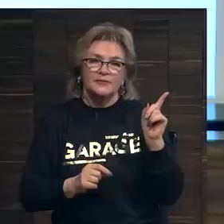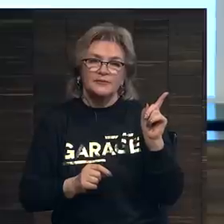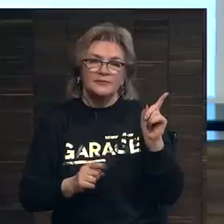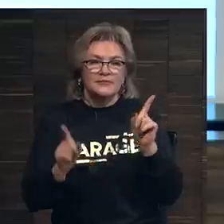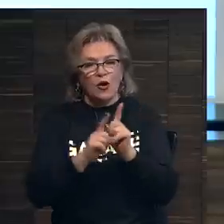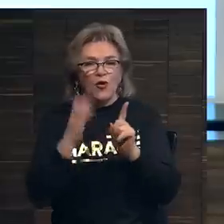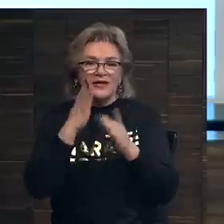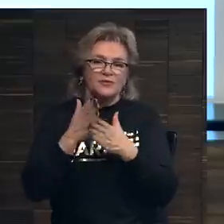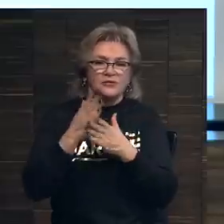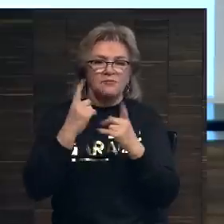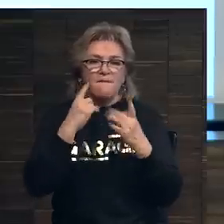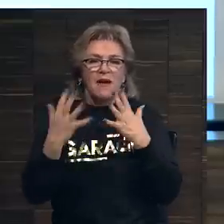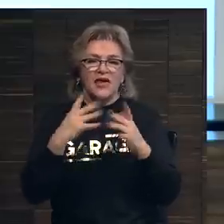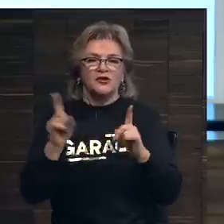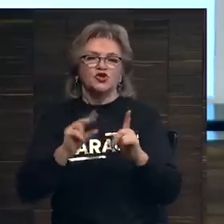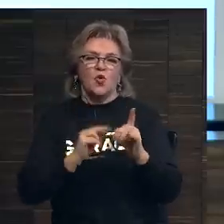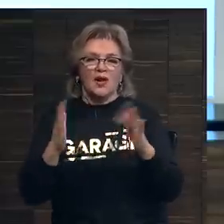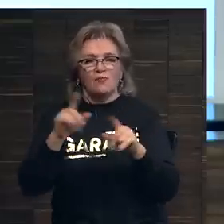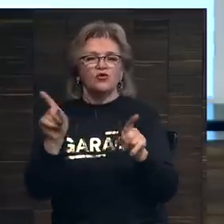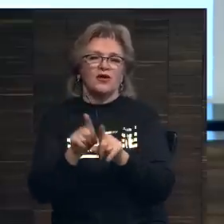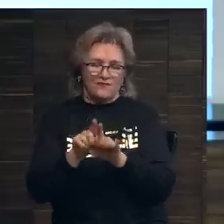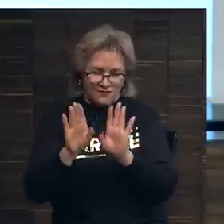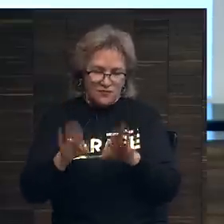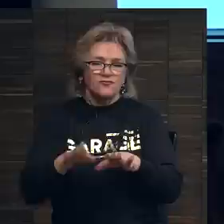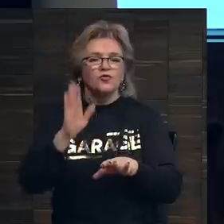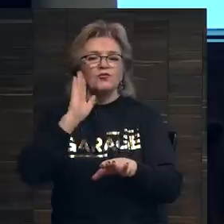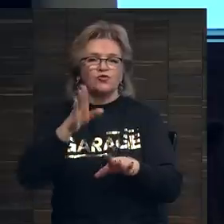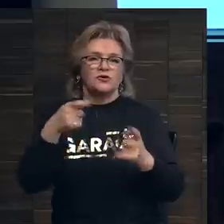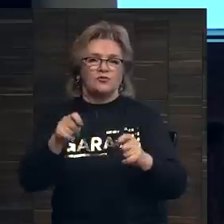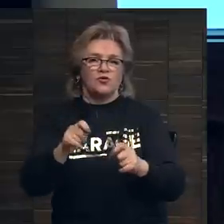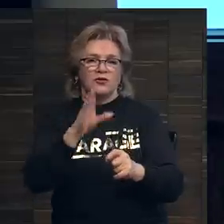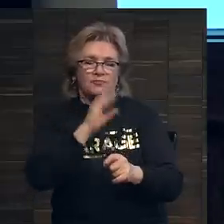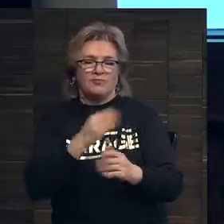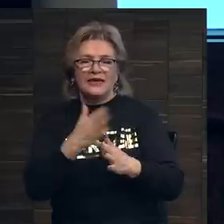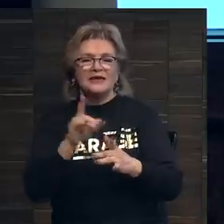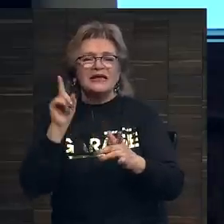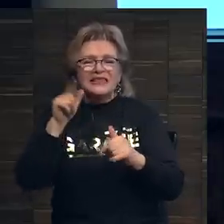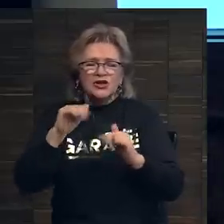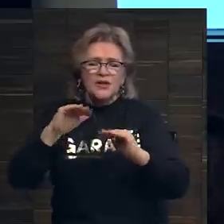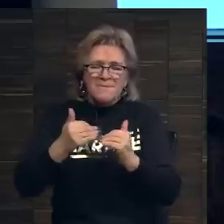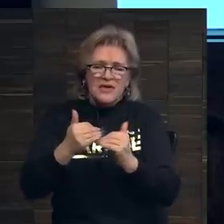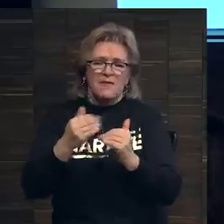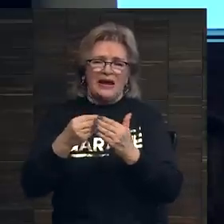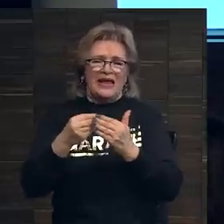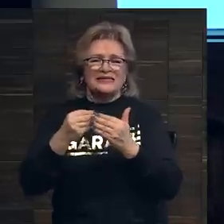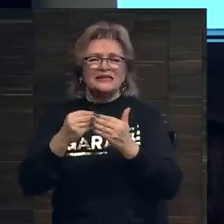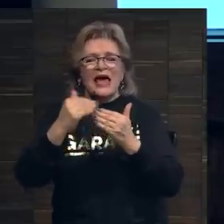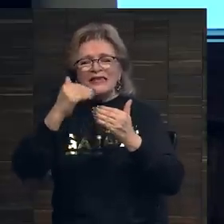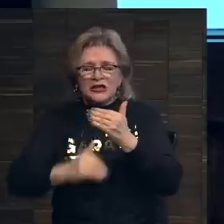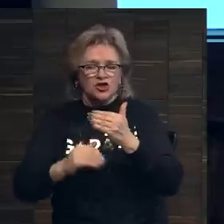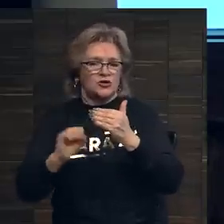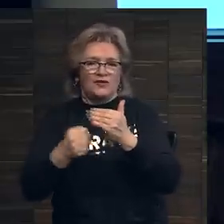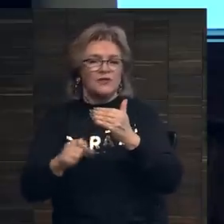такой способ понять, что работа все равно будет продана, если некоторую минимальную цену, ниже которой невозможно,